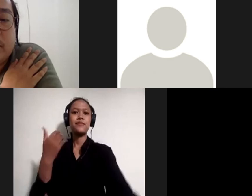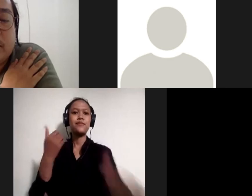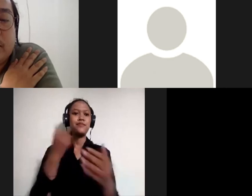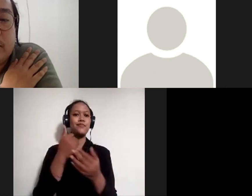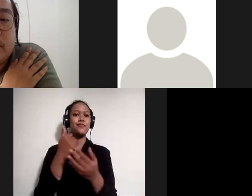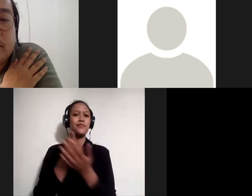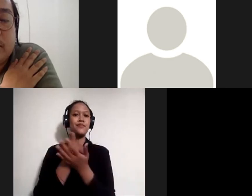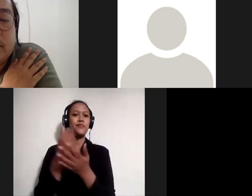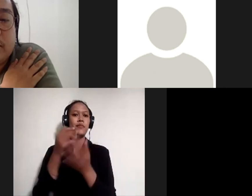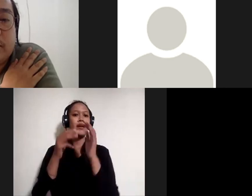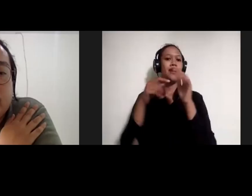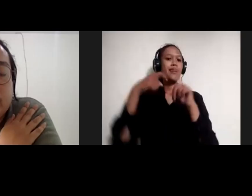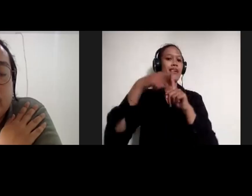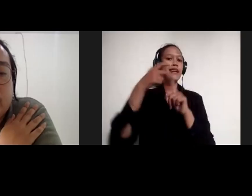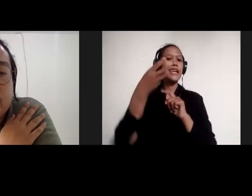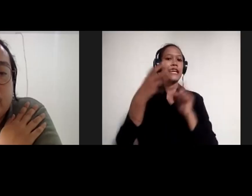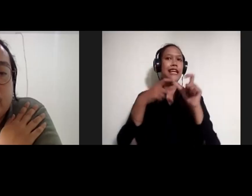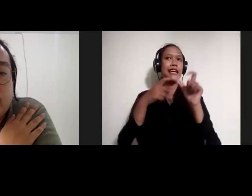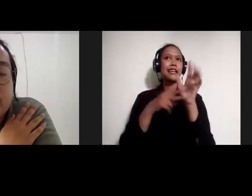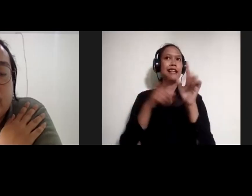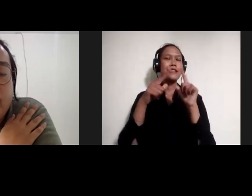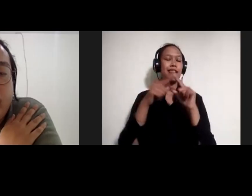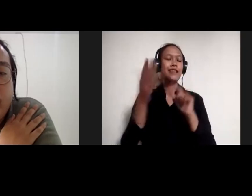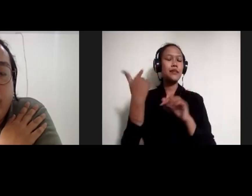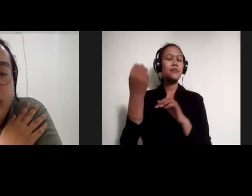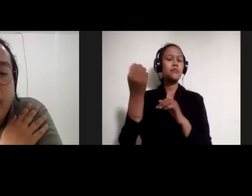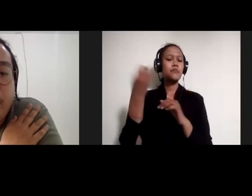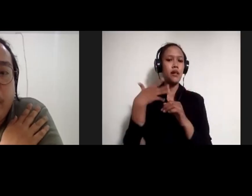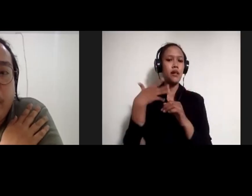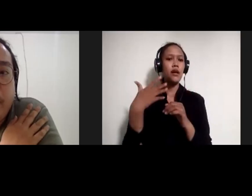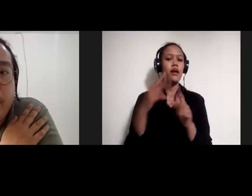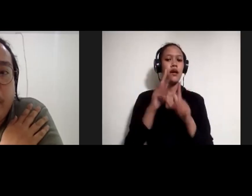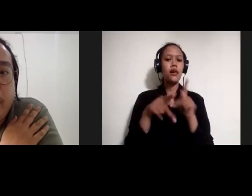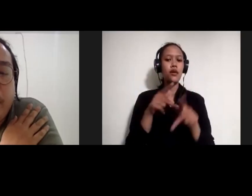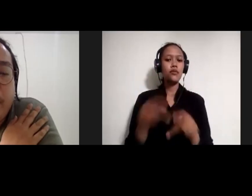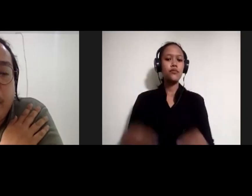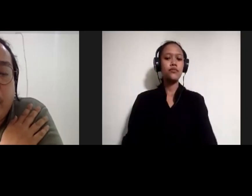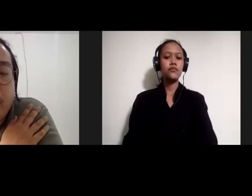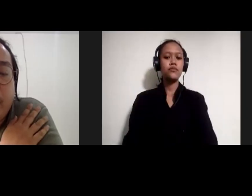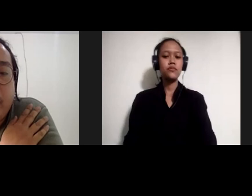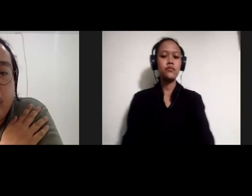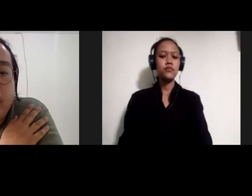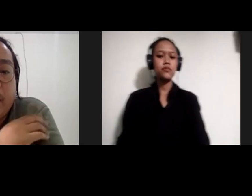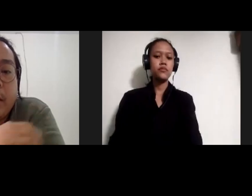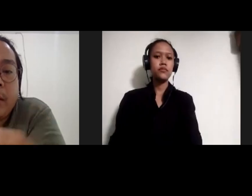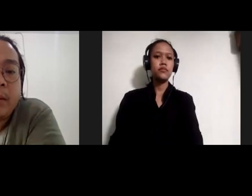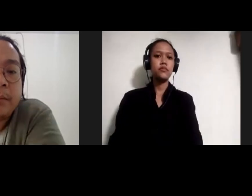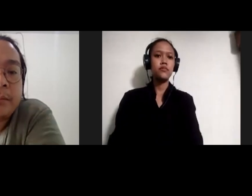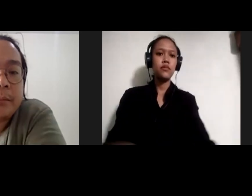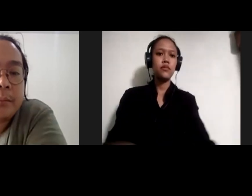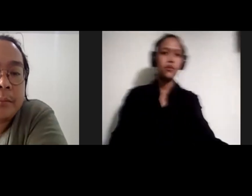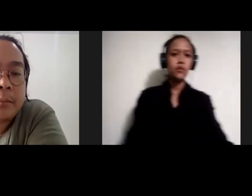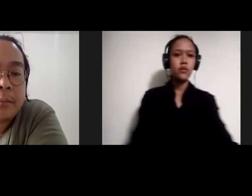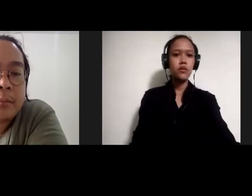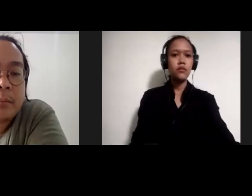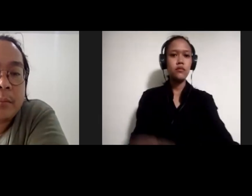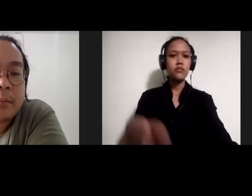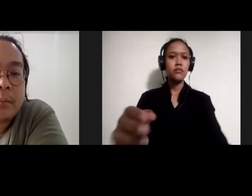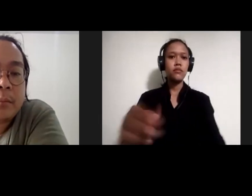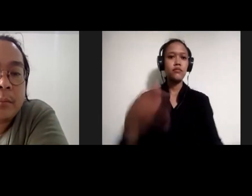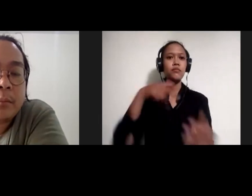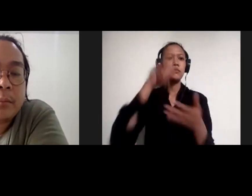saya sudah baca beberapa dan cukup sering